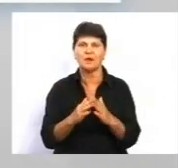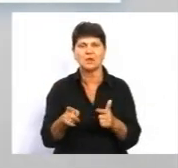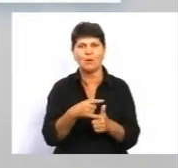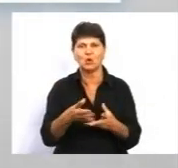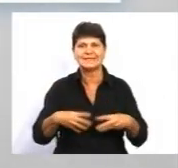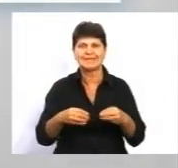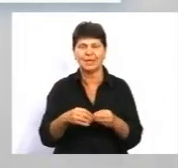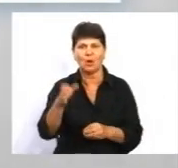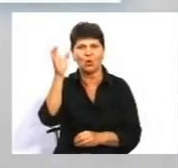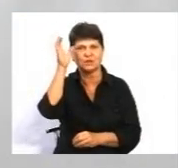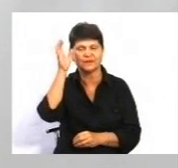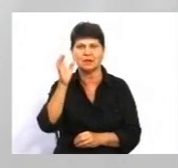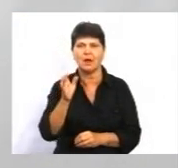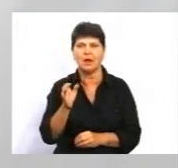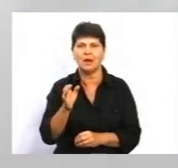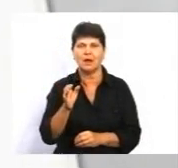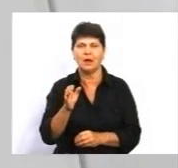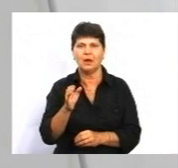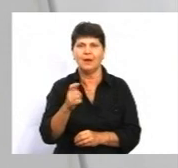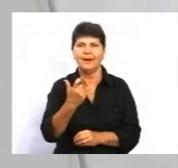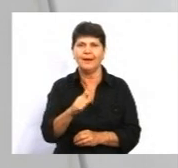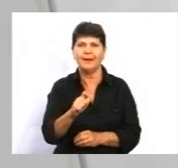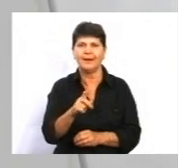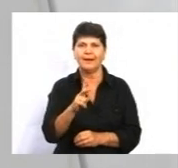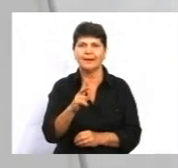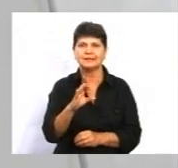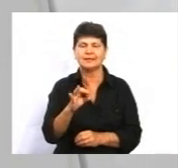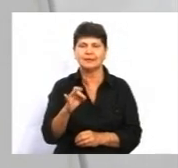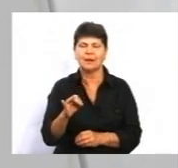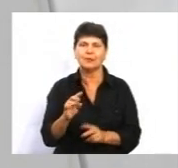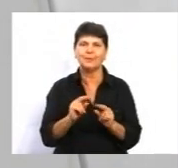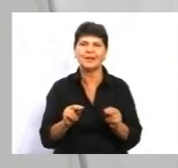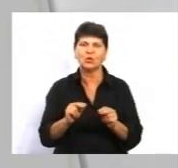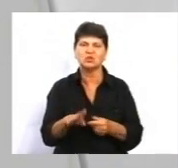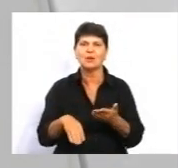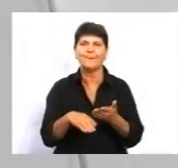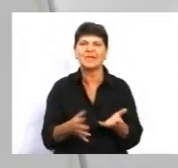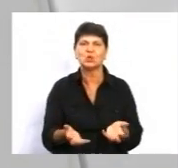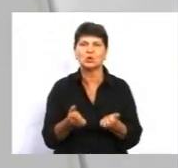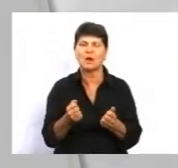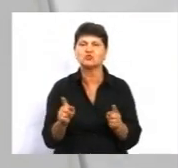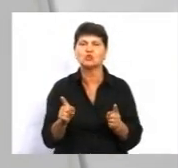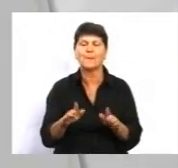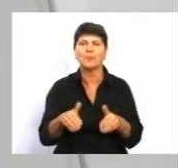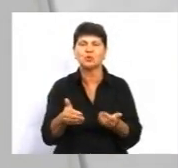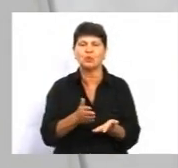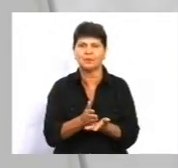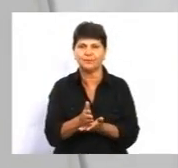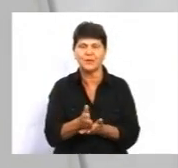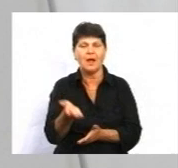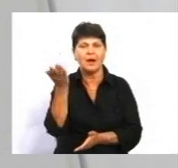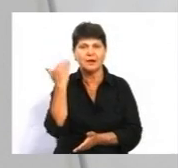освіта, екстернат або педагогічний патронаж. Що пропонують в профільному міністерстві? Раніше дитина могла